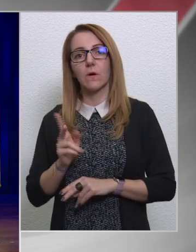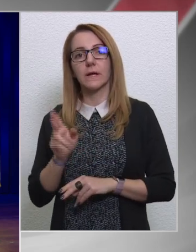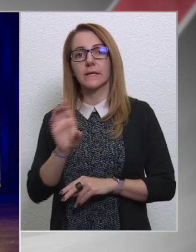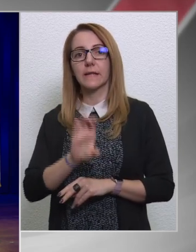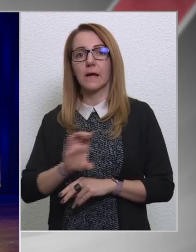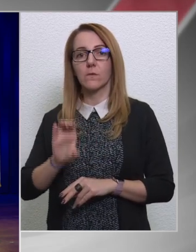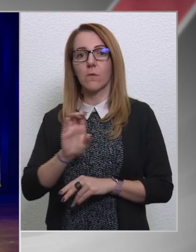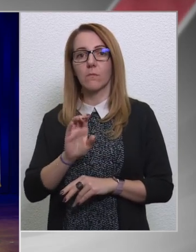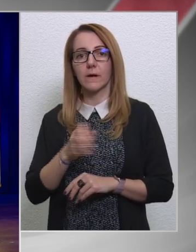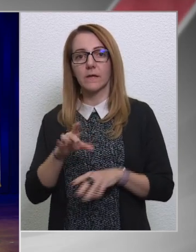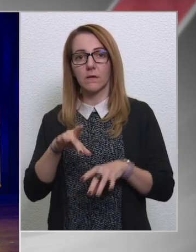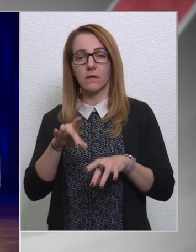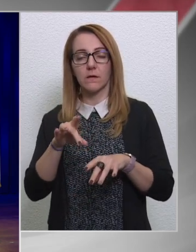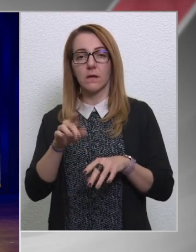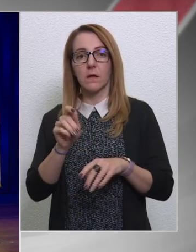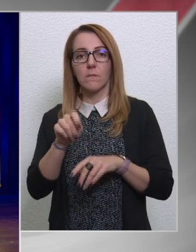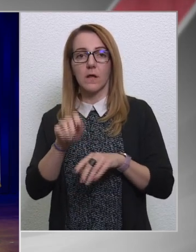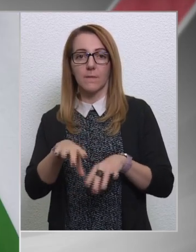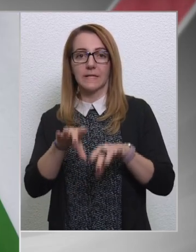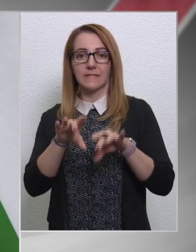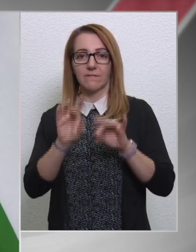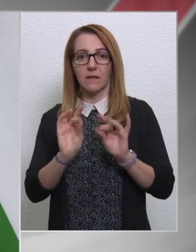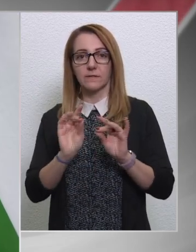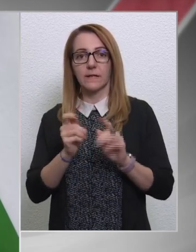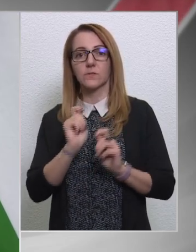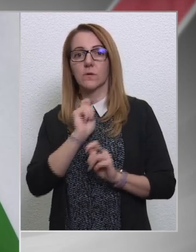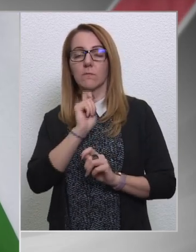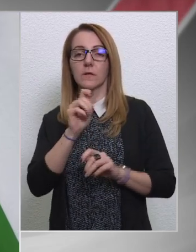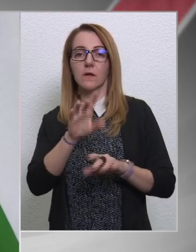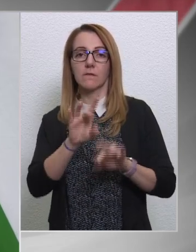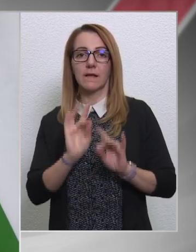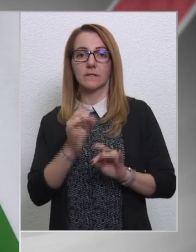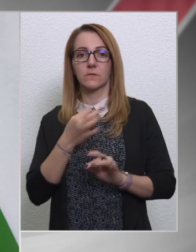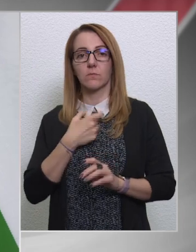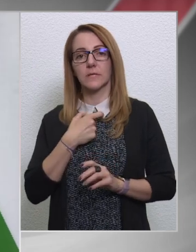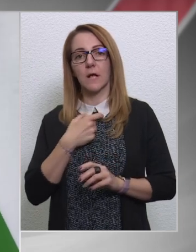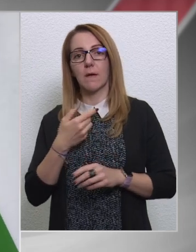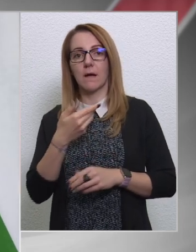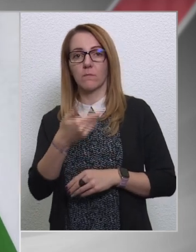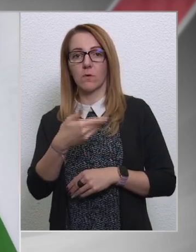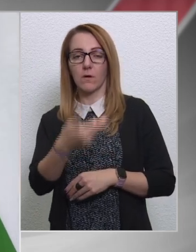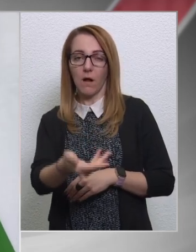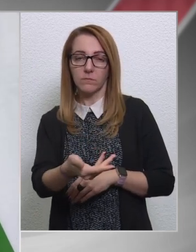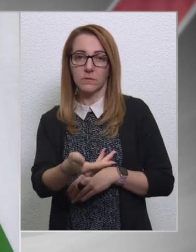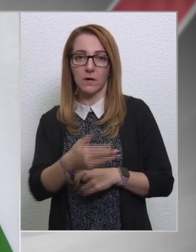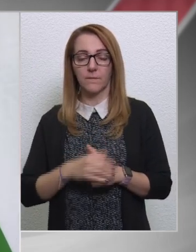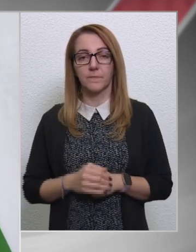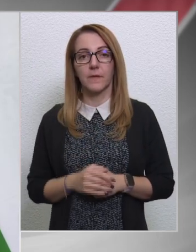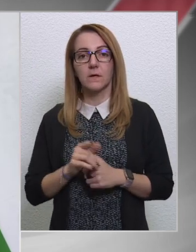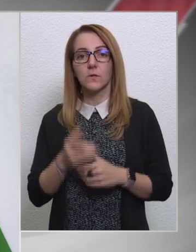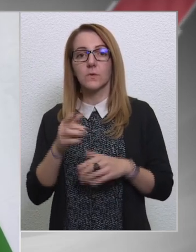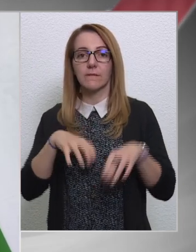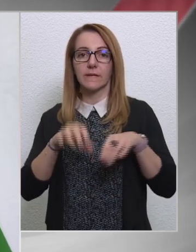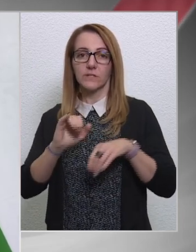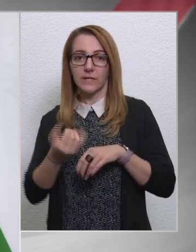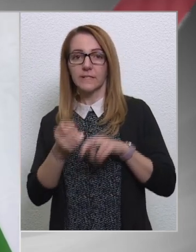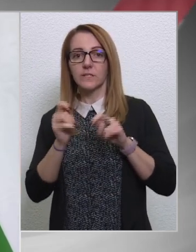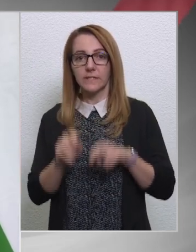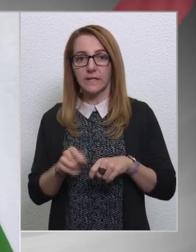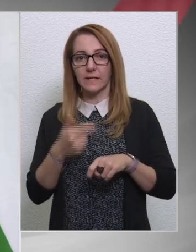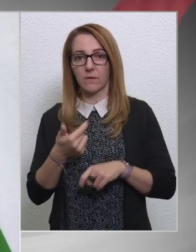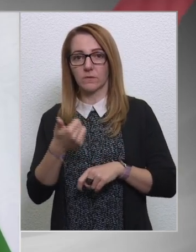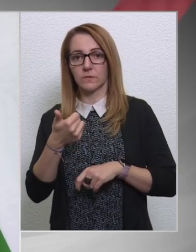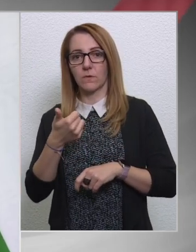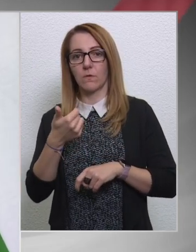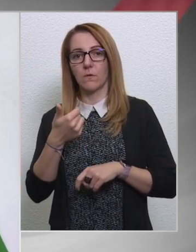Európai Parlamenti Választáson a magyar választók bizalmából nyert el a mandátumát, szépen az ő tevékenységét is meg kell majd ítélni 24